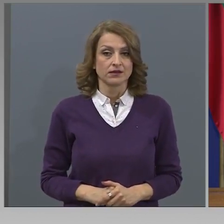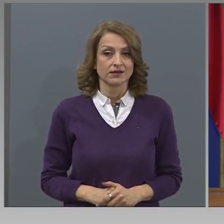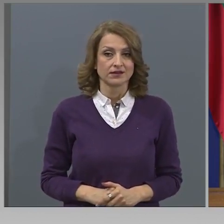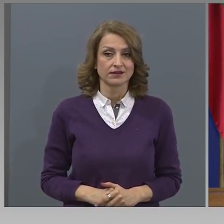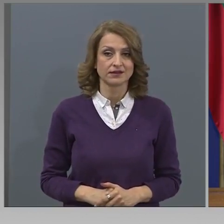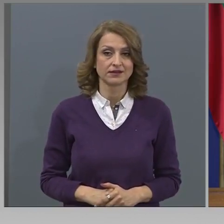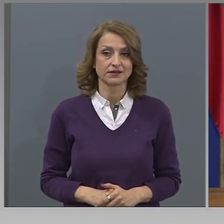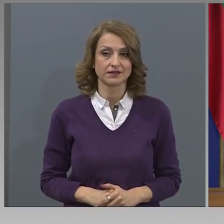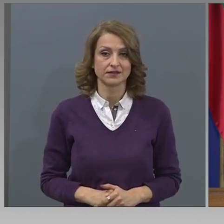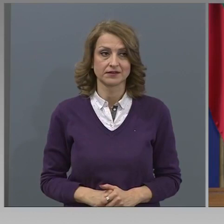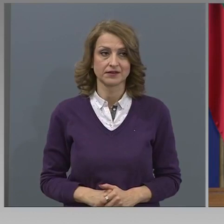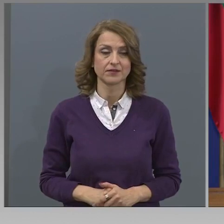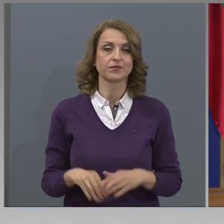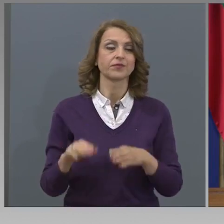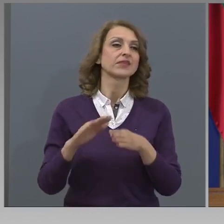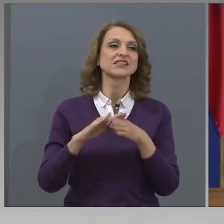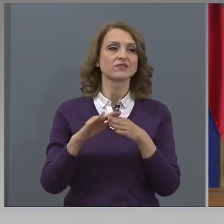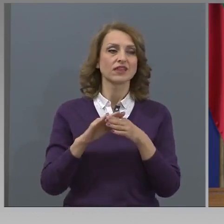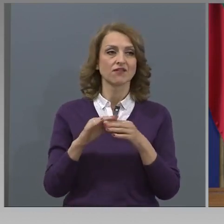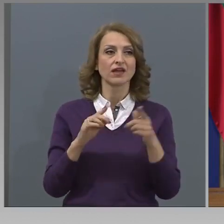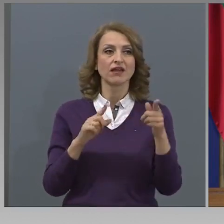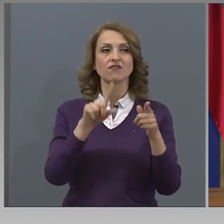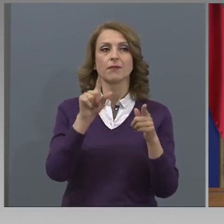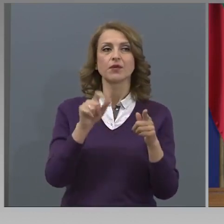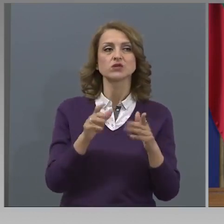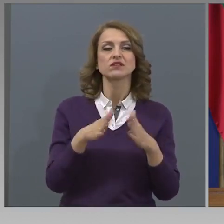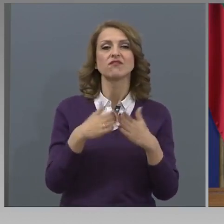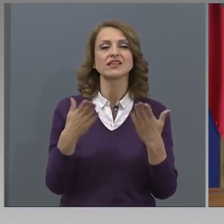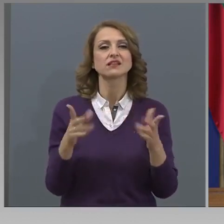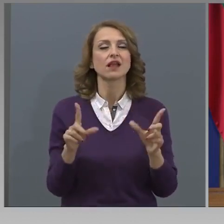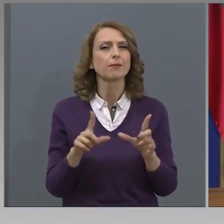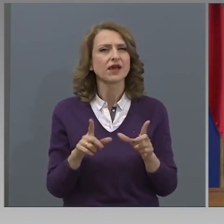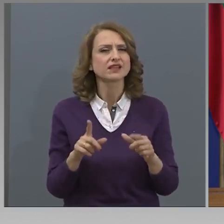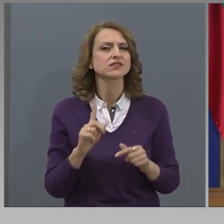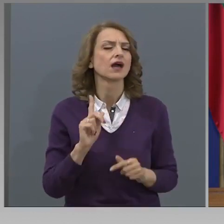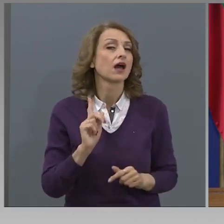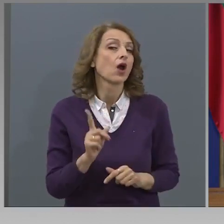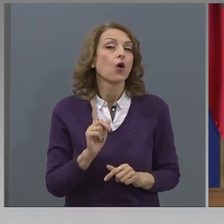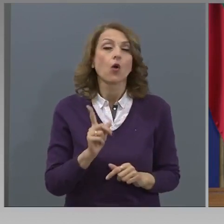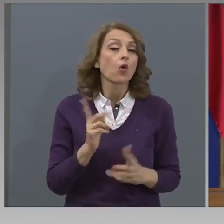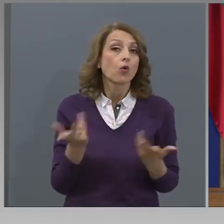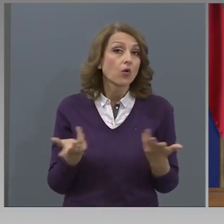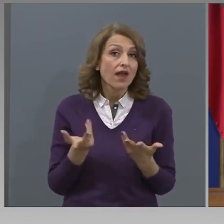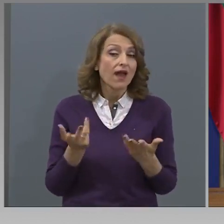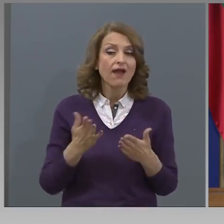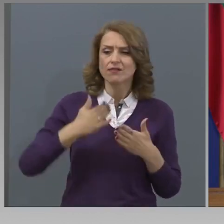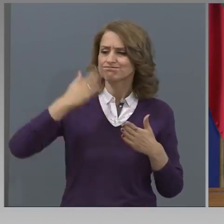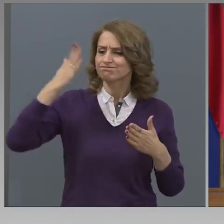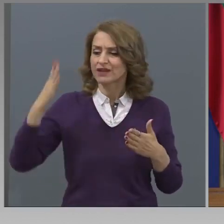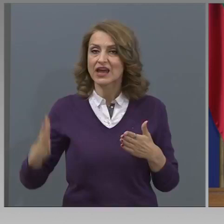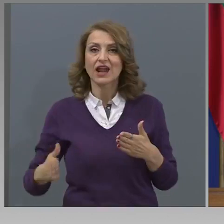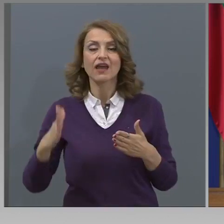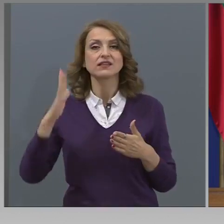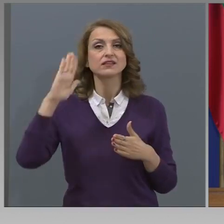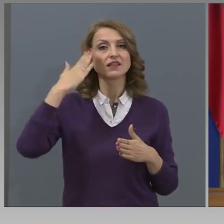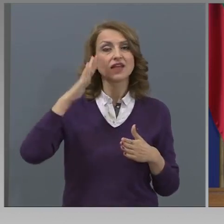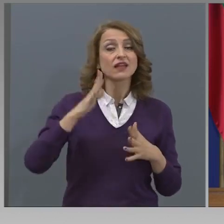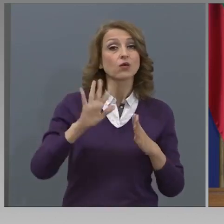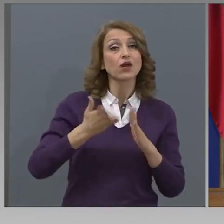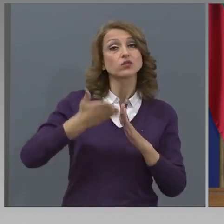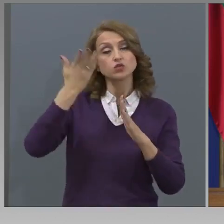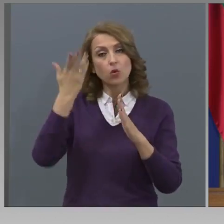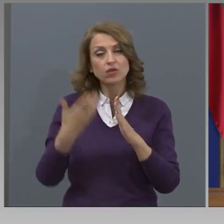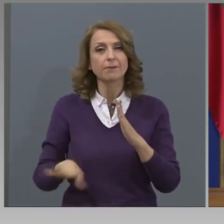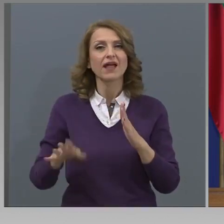Добре. Извинявам се, въпрос от вестник Марица. Коя все пак е крайната дата, при която ще отпаднат изцяло